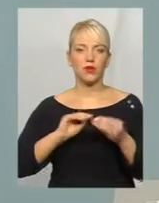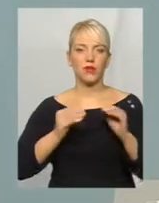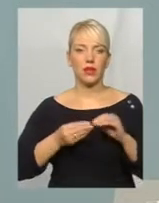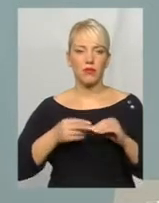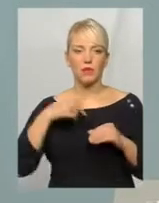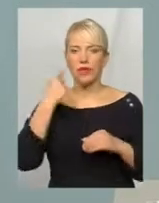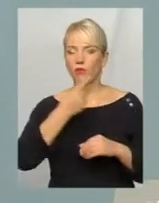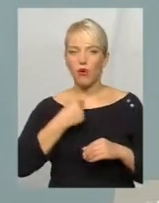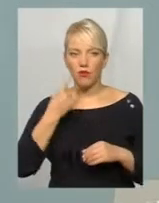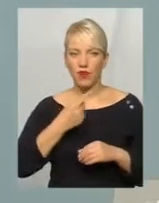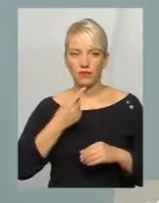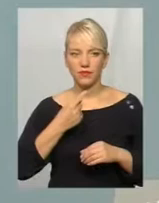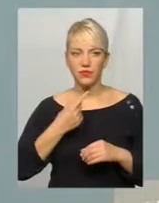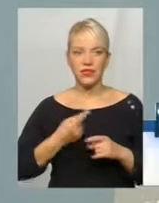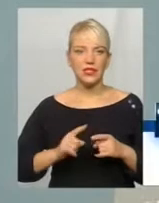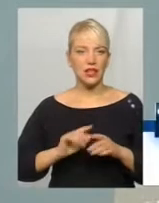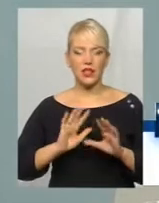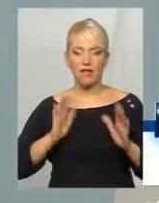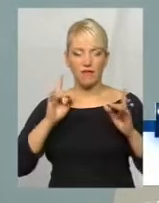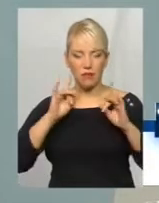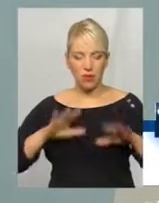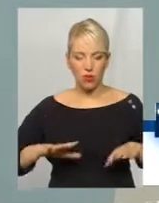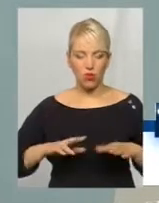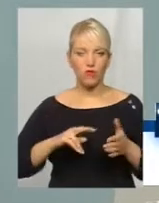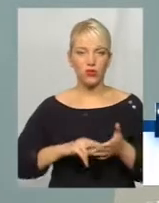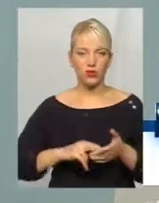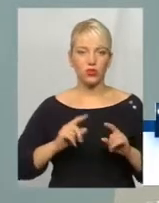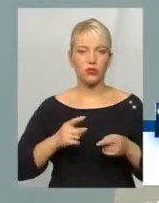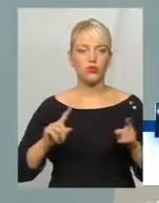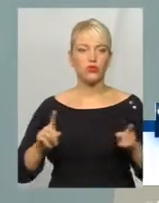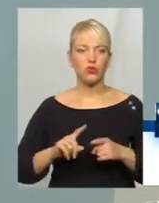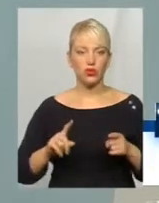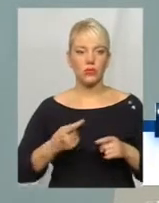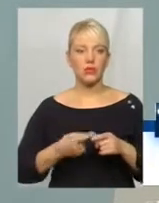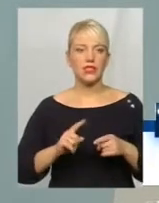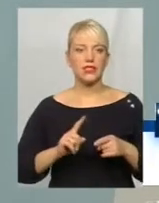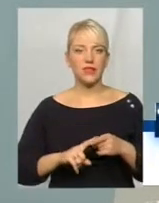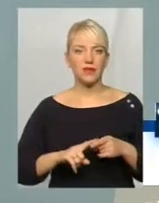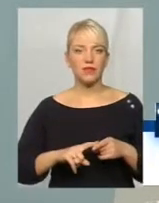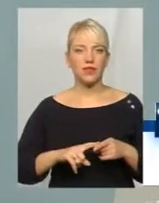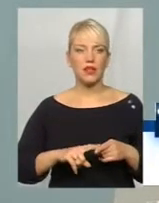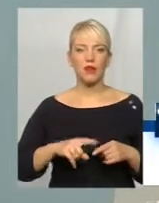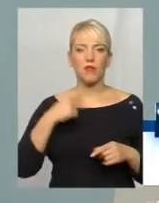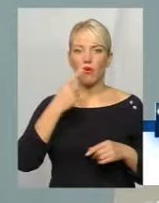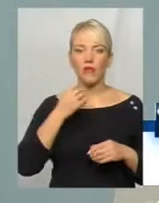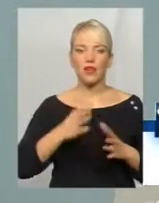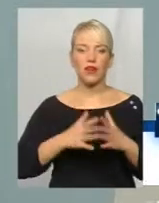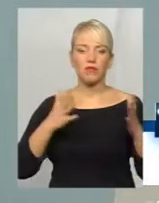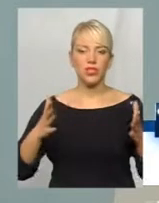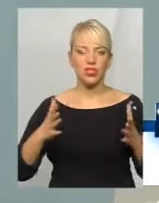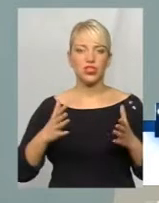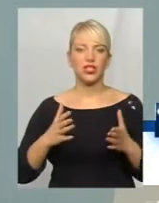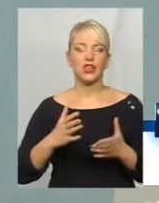мова не випадково воно сьогодні стоїть, тому що мова – це найбільший скарб, все ж таки,